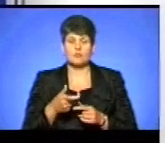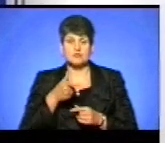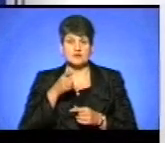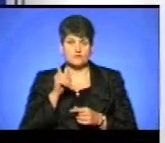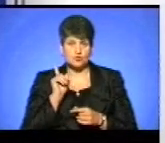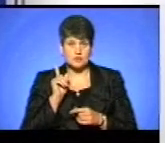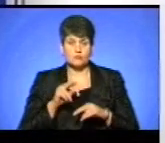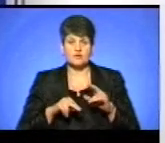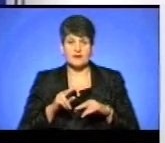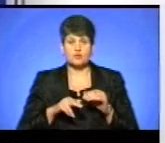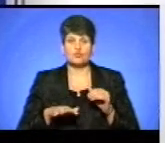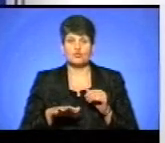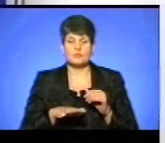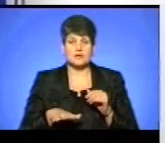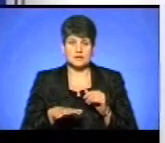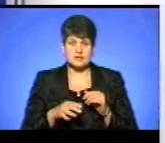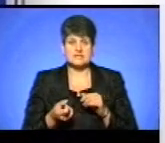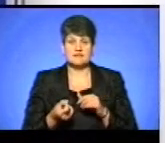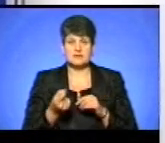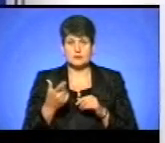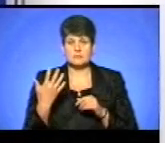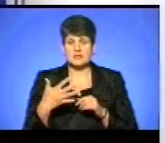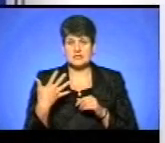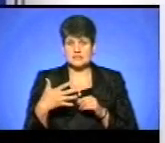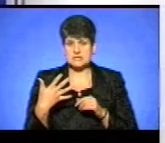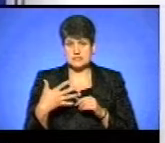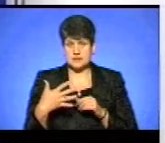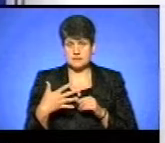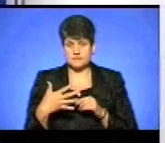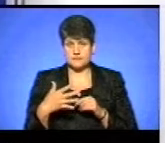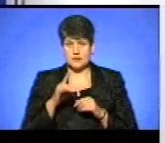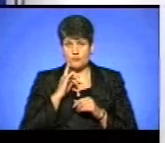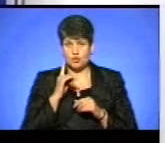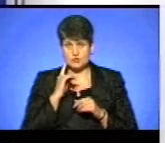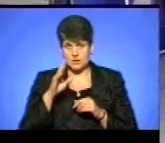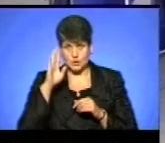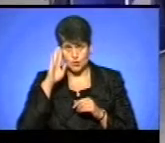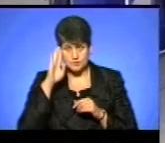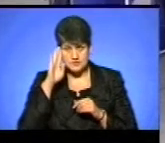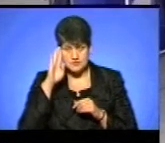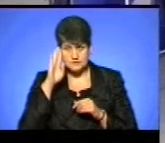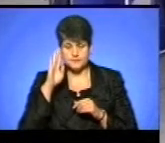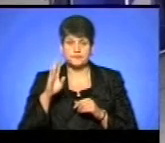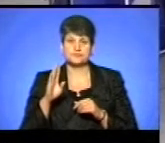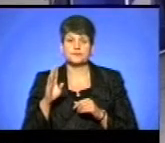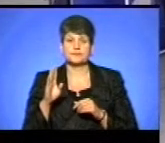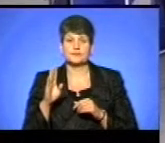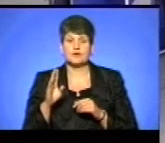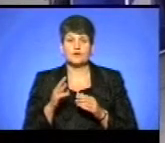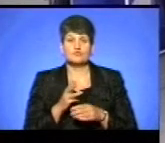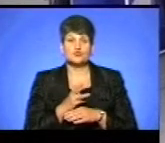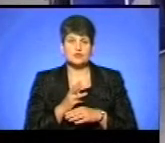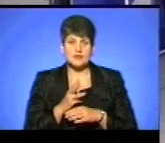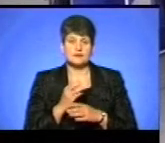на будівельному майданчику з'явилося близько 50 молодих хлопців. В сюжеті вашого